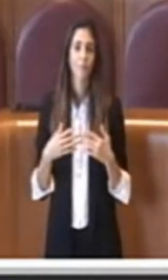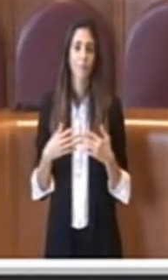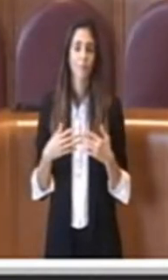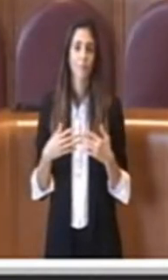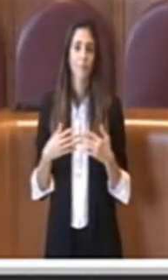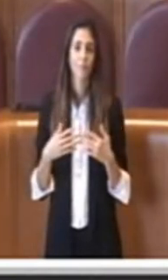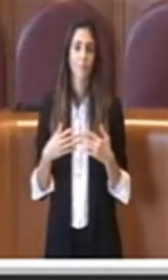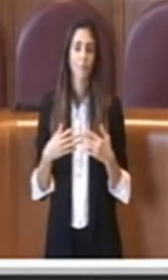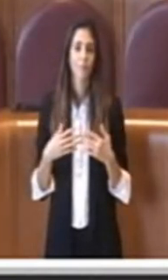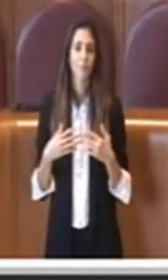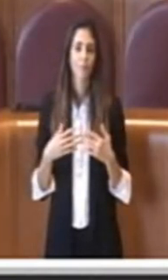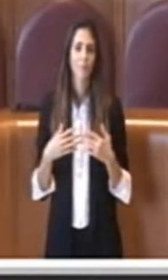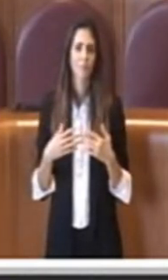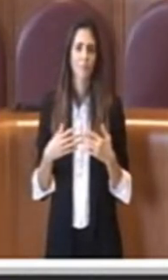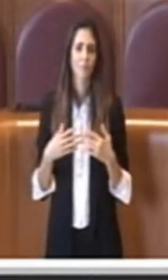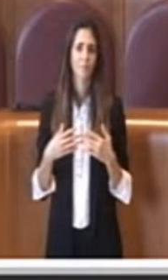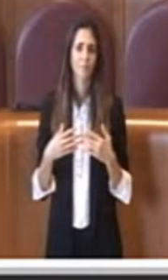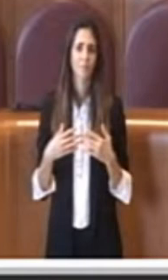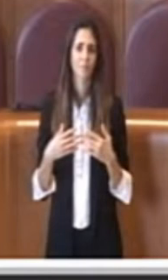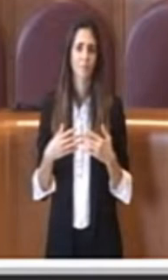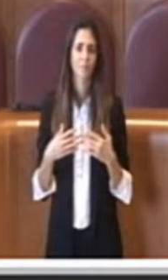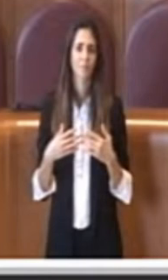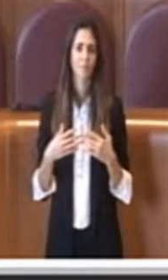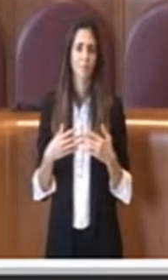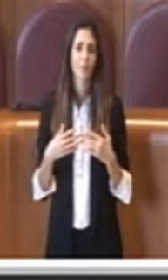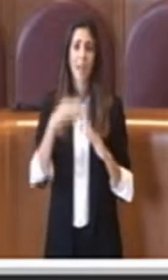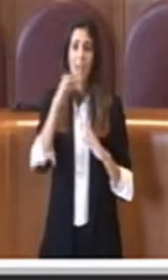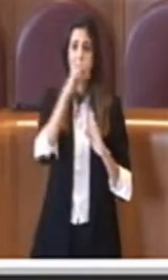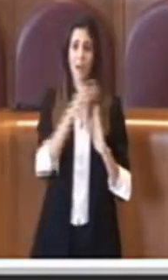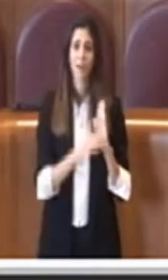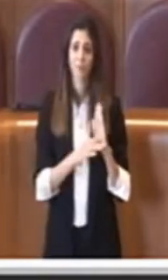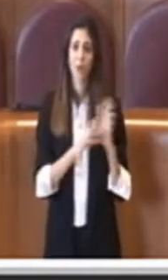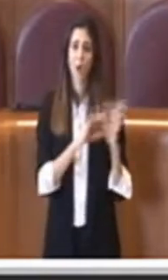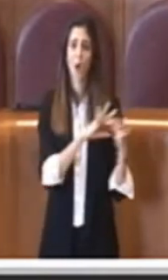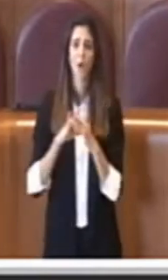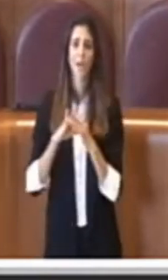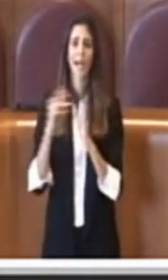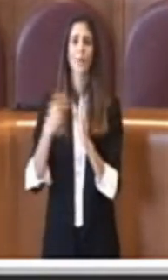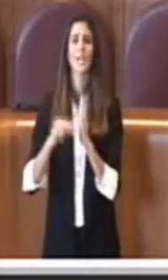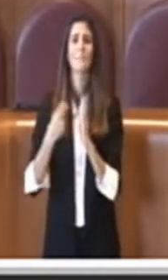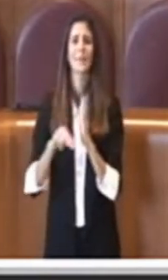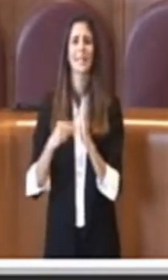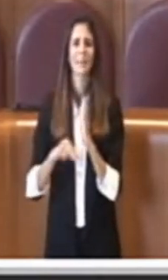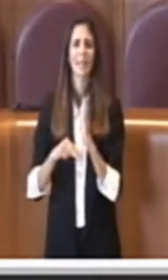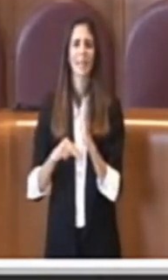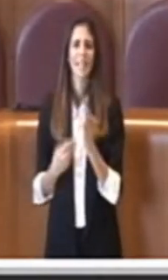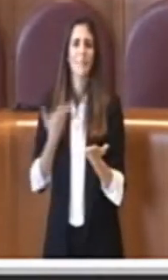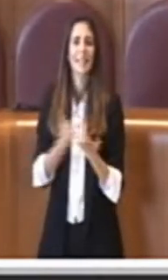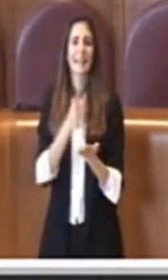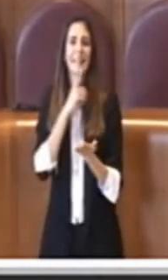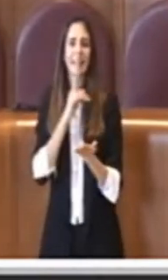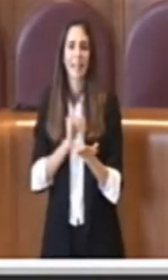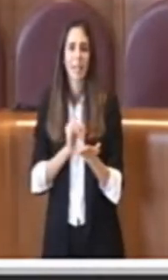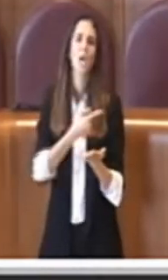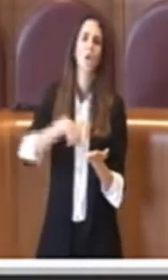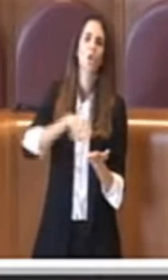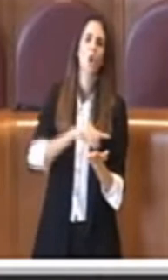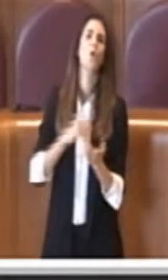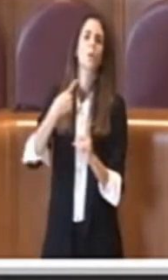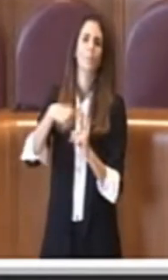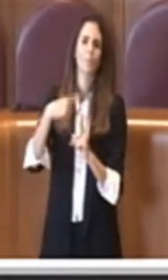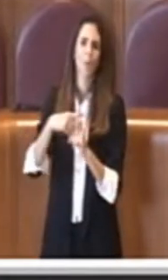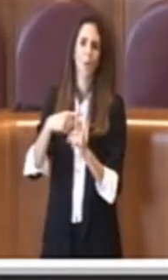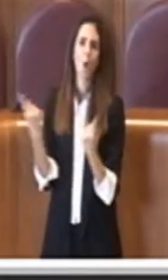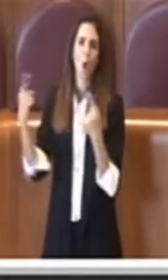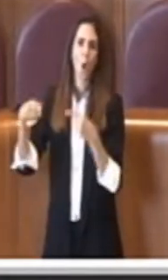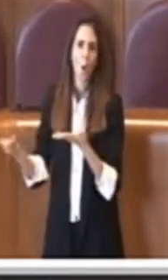comprensibile dagli emendamenti presentati in parte nostra, in parte dalle opposizioni. Questo vuol dire che comunque